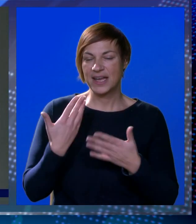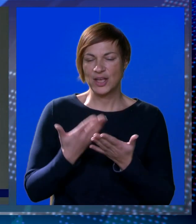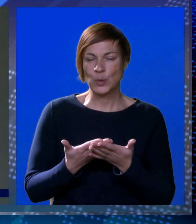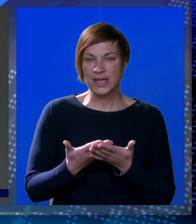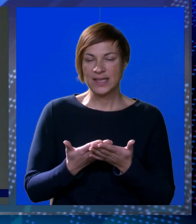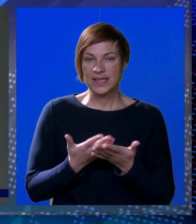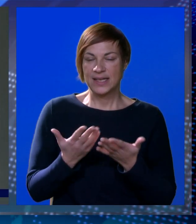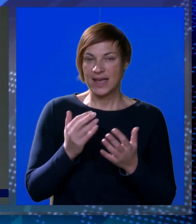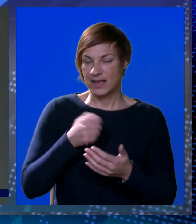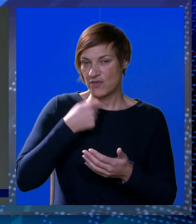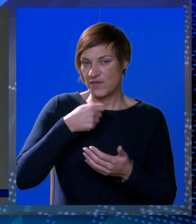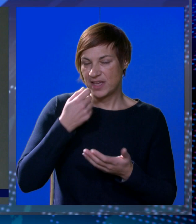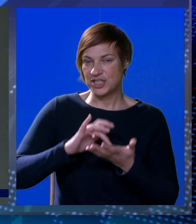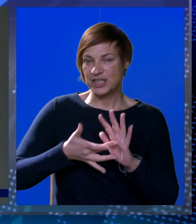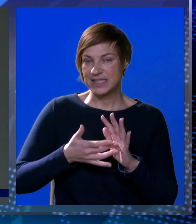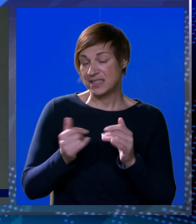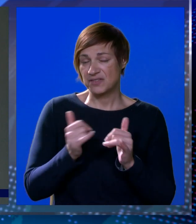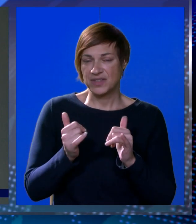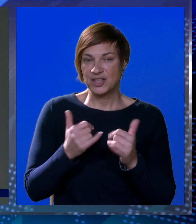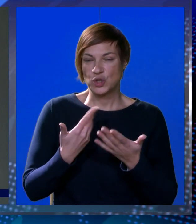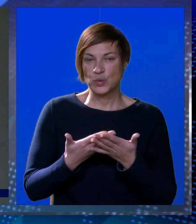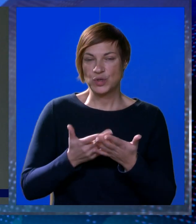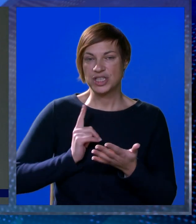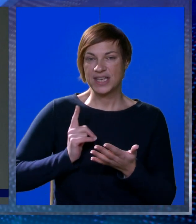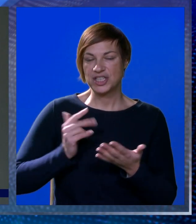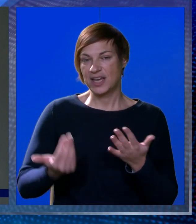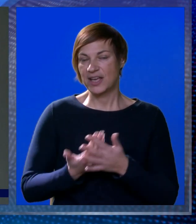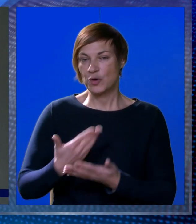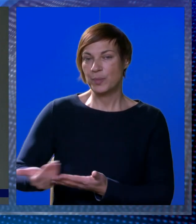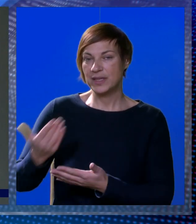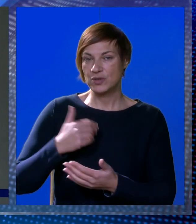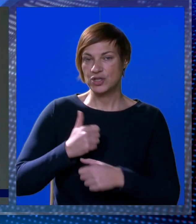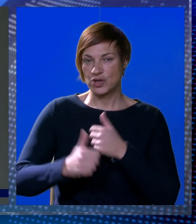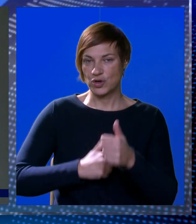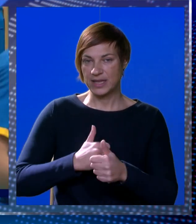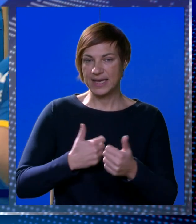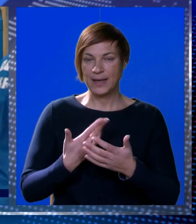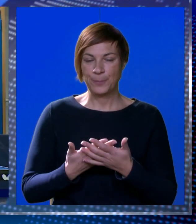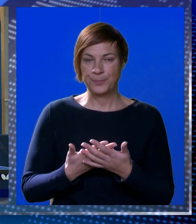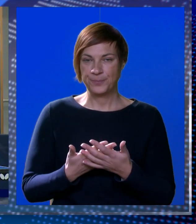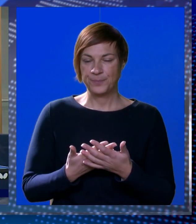na kraju i završi nekakvom večerom gdje se svi druže i u principu čekaju opet do godine.